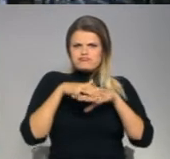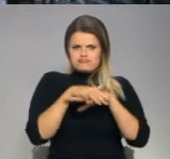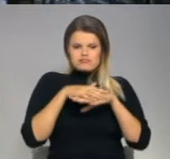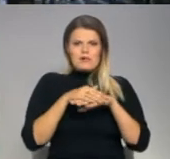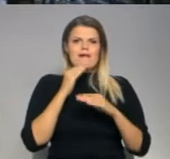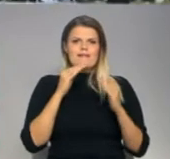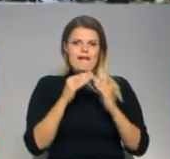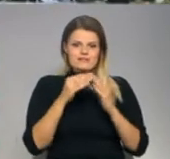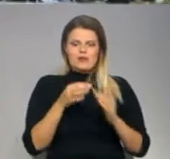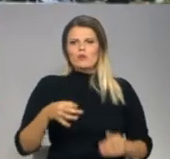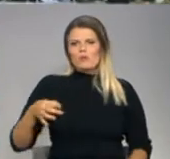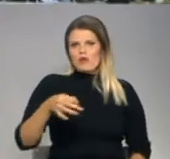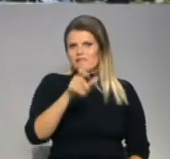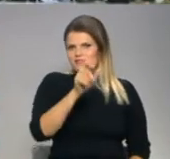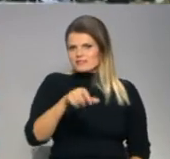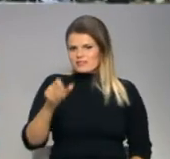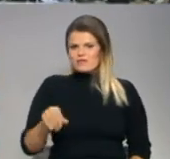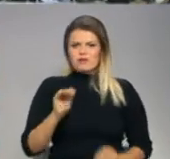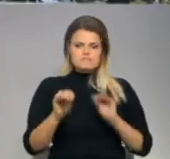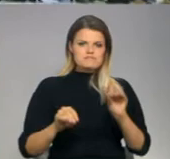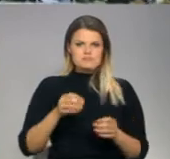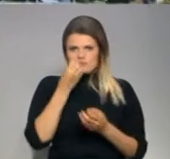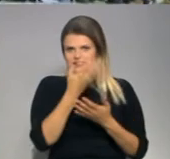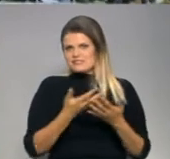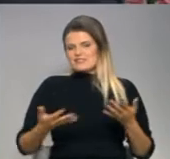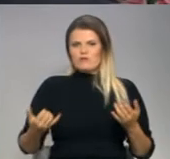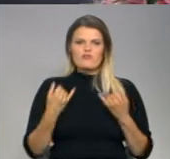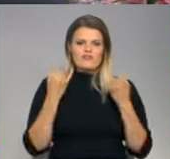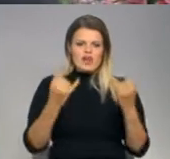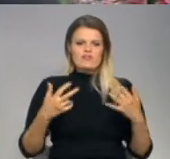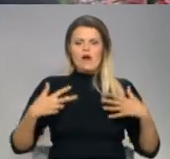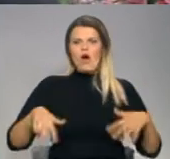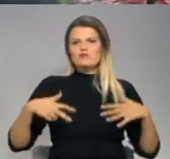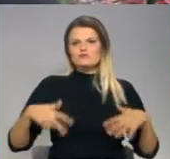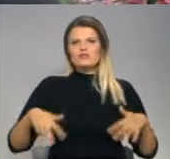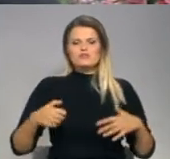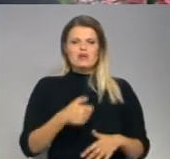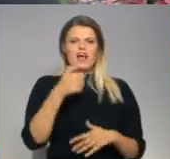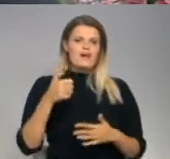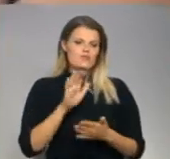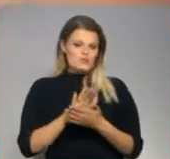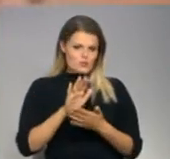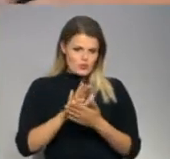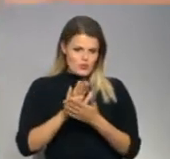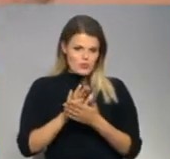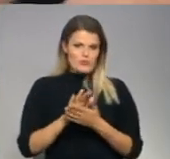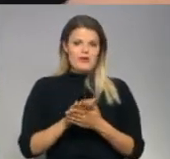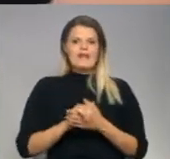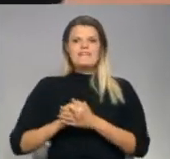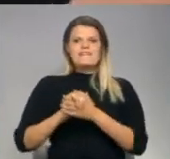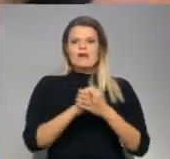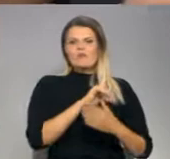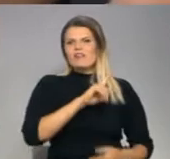novada iedzīvotāji veido ziedu paklājus, kas ir veltīti pieminekļa 80. gada dienai. Jāmin, ka vienoti